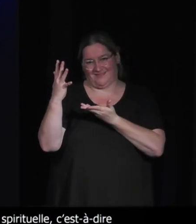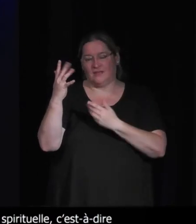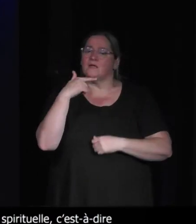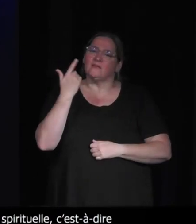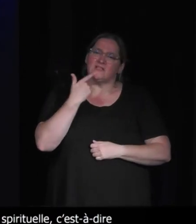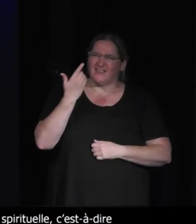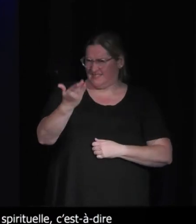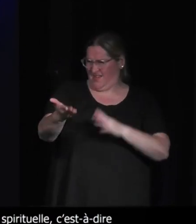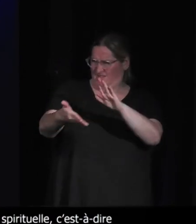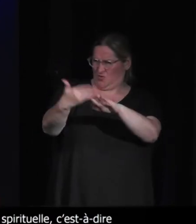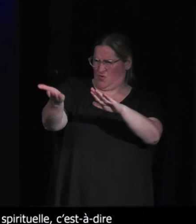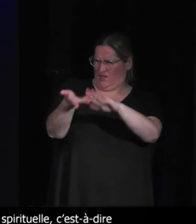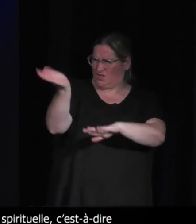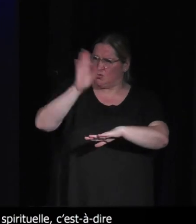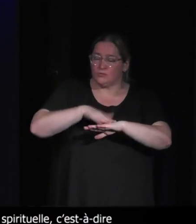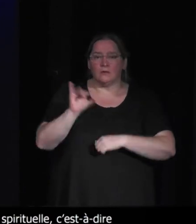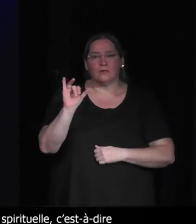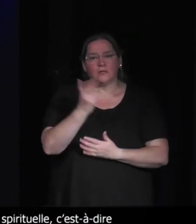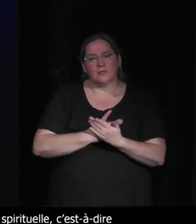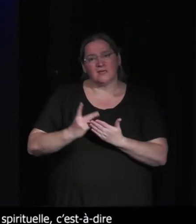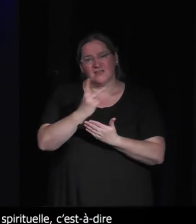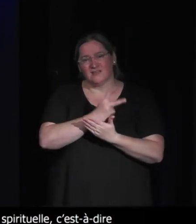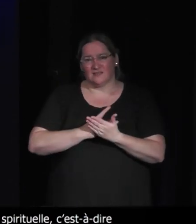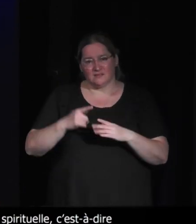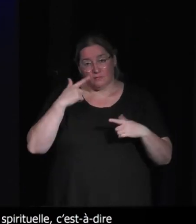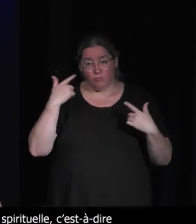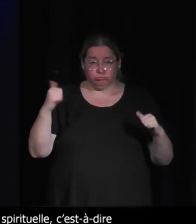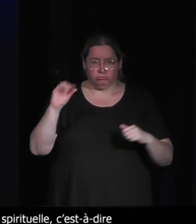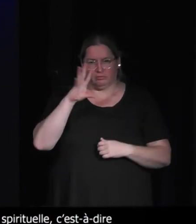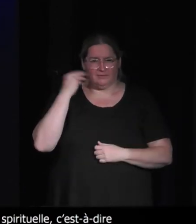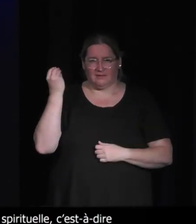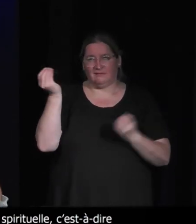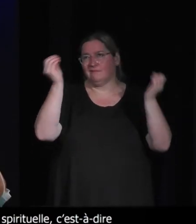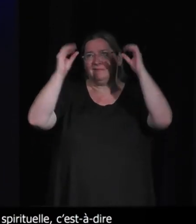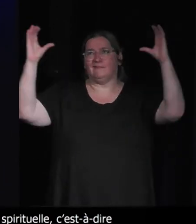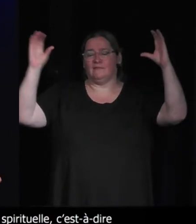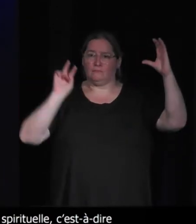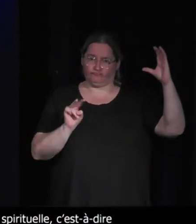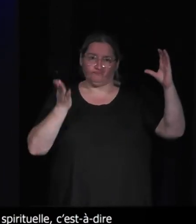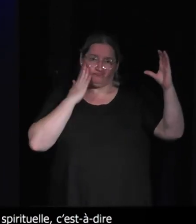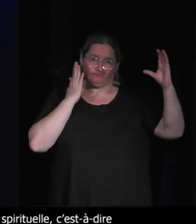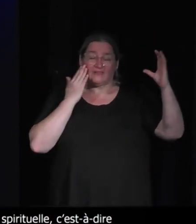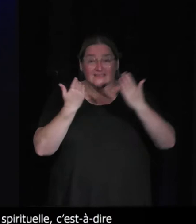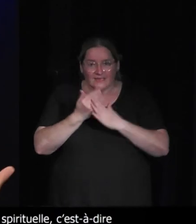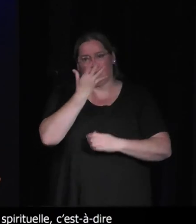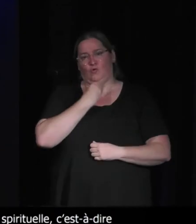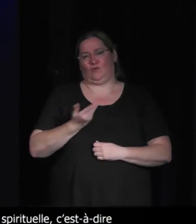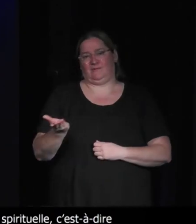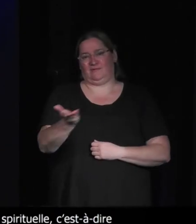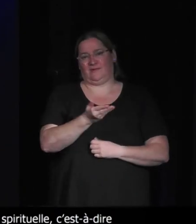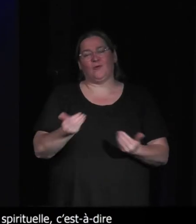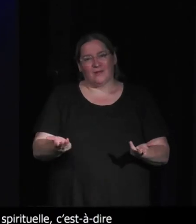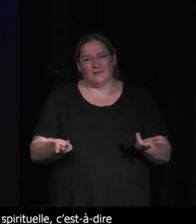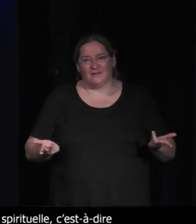représenter le sauvage et qui est un truc d'une transparence en fait pour l'esprit. qui fait la beauté de chacun des